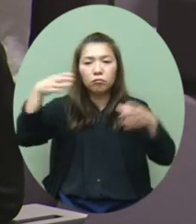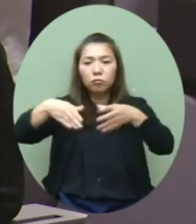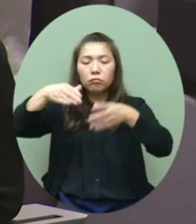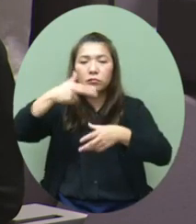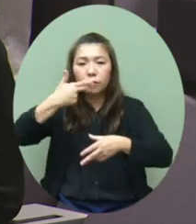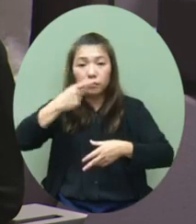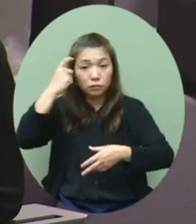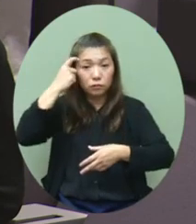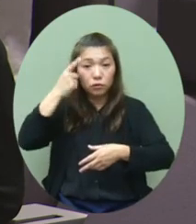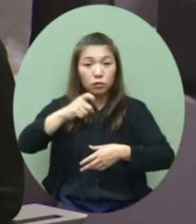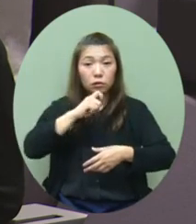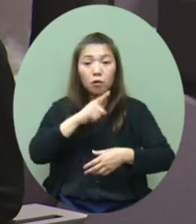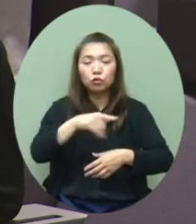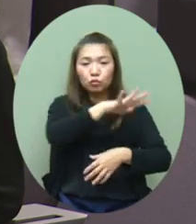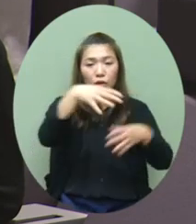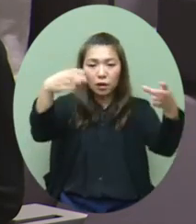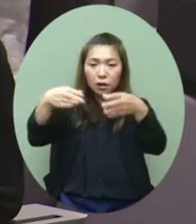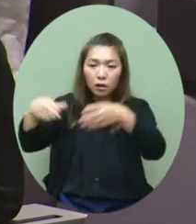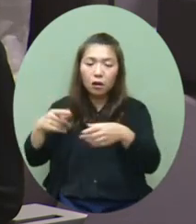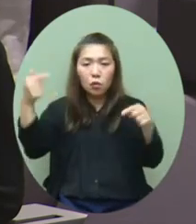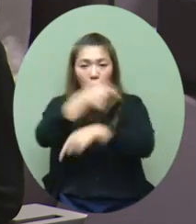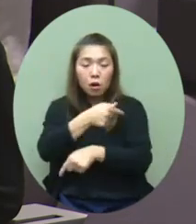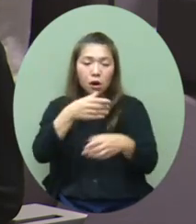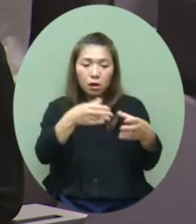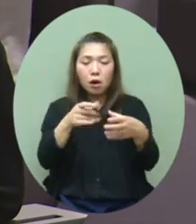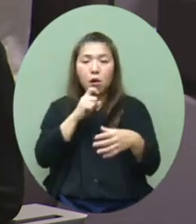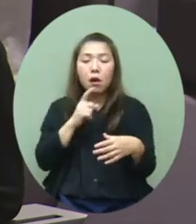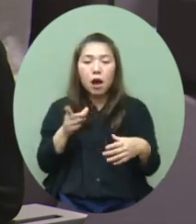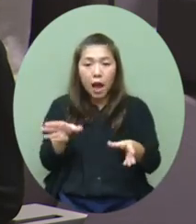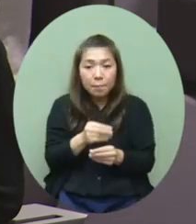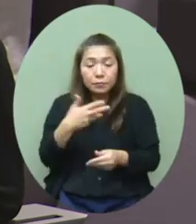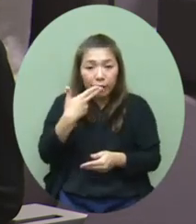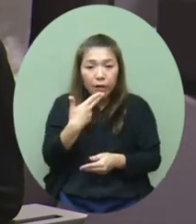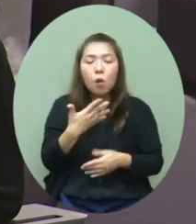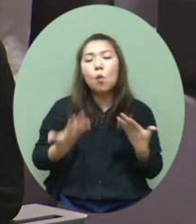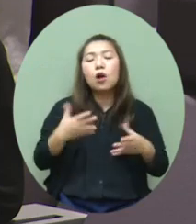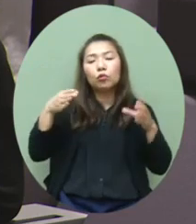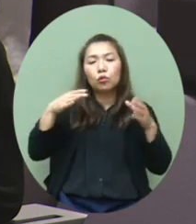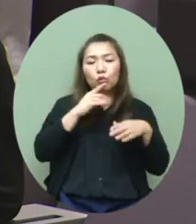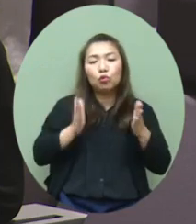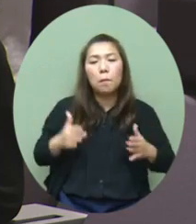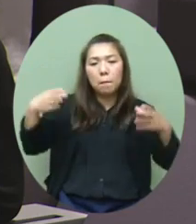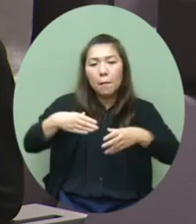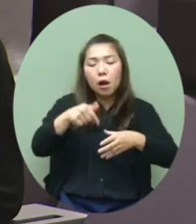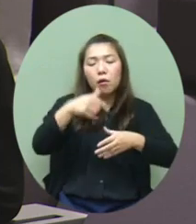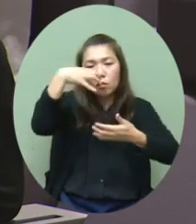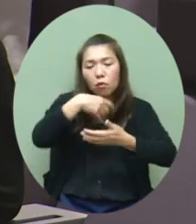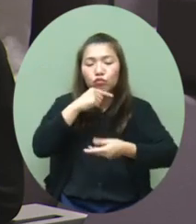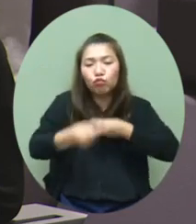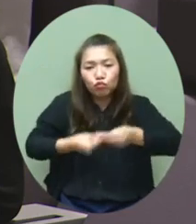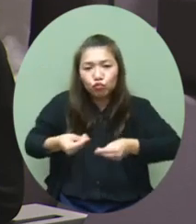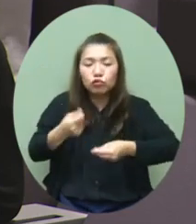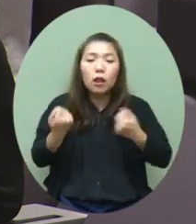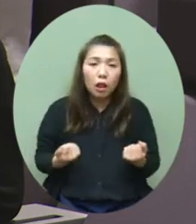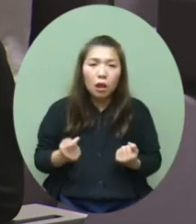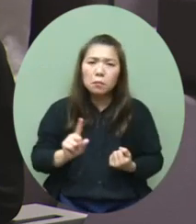飯是知道他們是有跨班的確診者一起吃飯還是暫時都是他們只是同班內的同學有一個接觸傳播